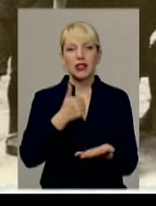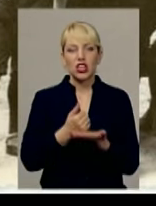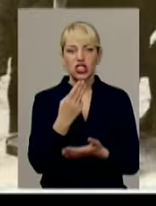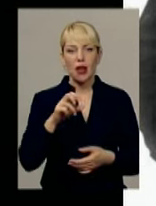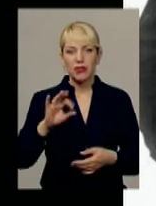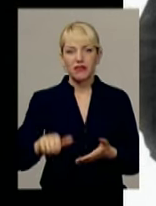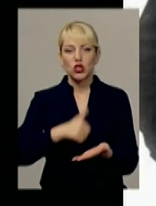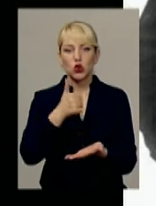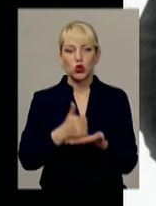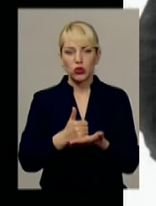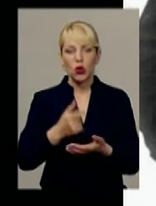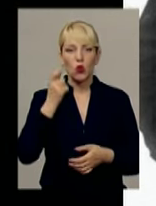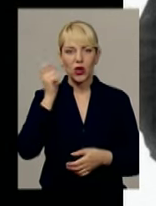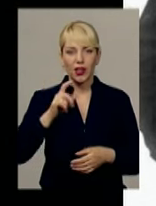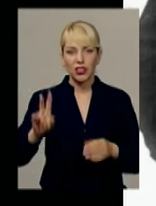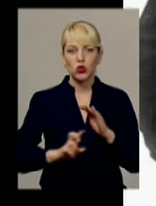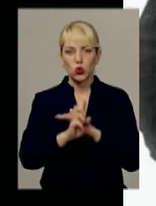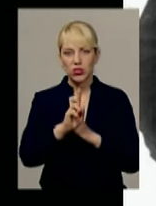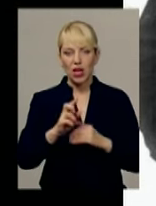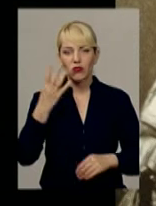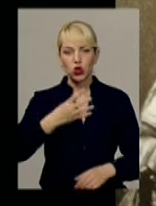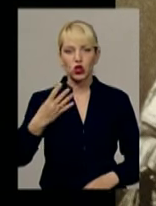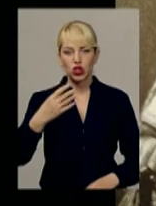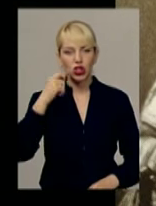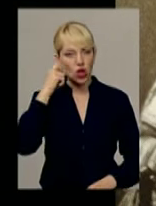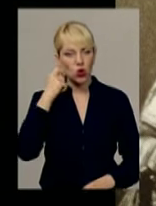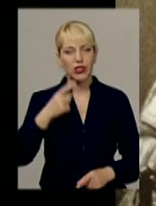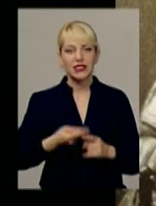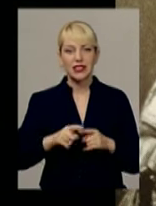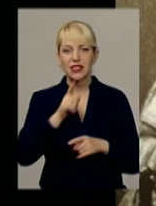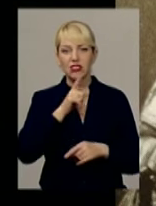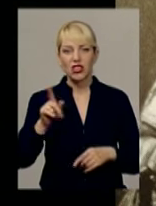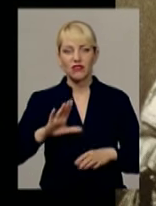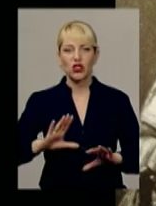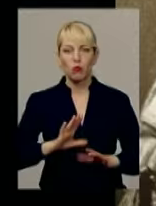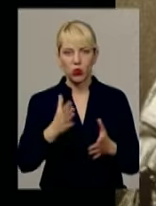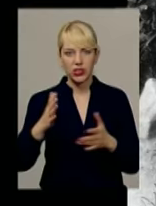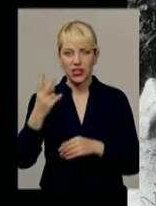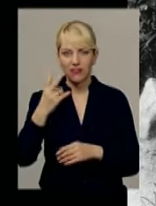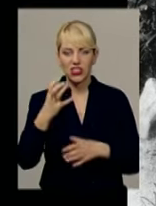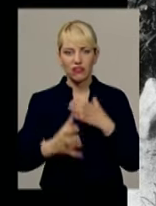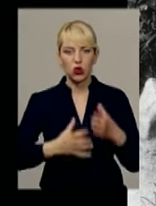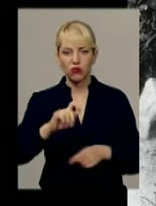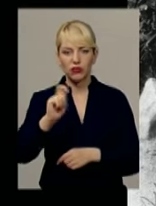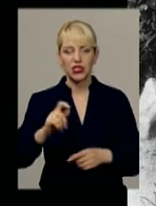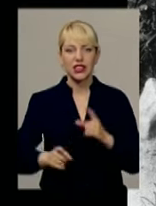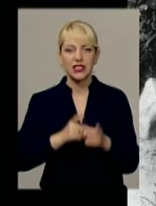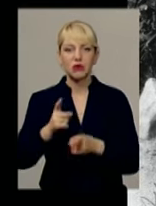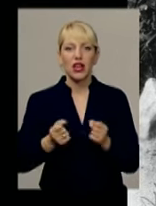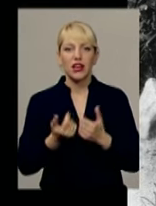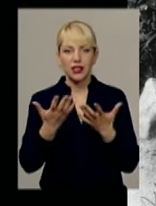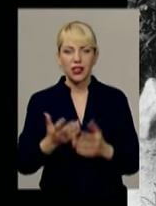Шептицький очолював Українську церкву 44 роки. За цей час відбулися дві світові війни та змінилось кілька